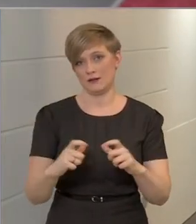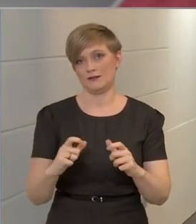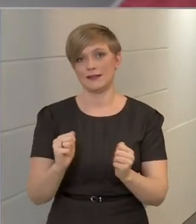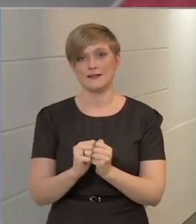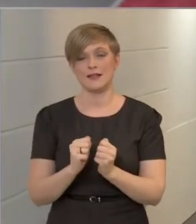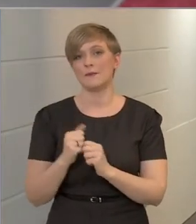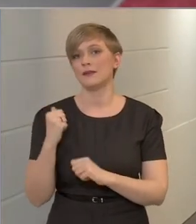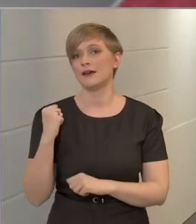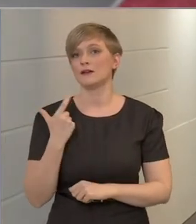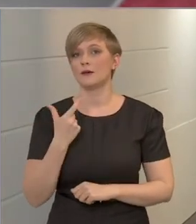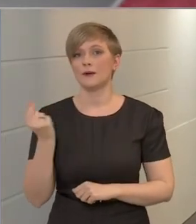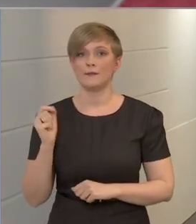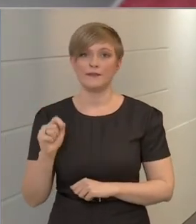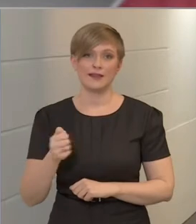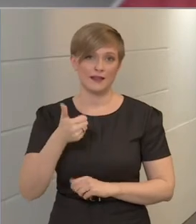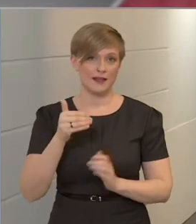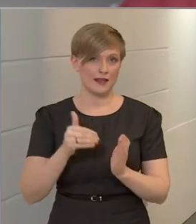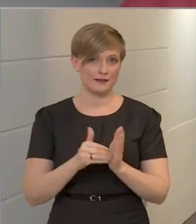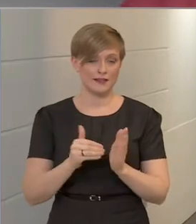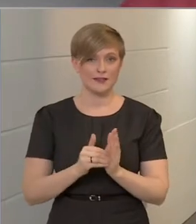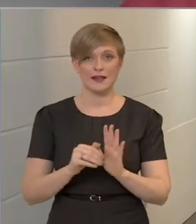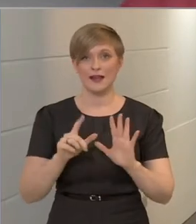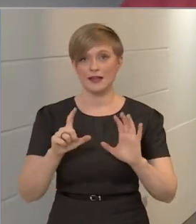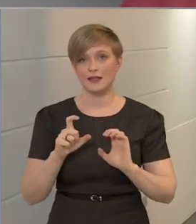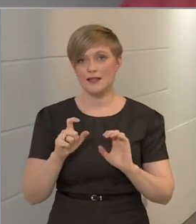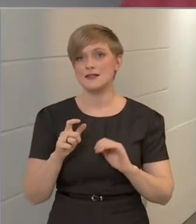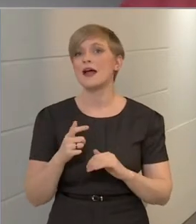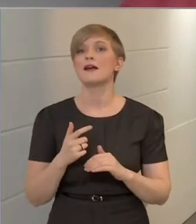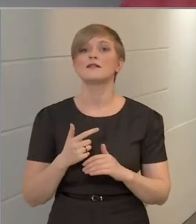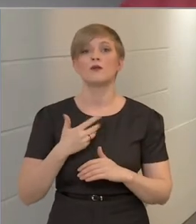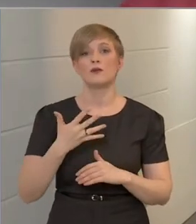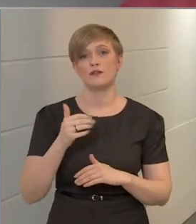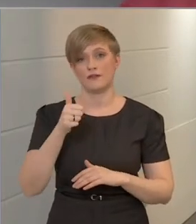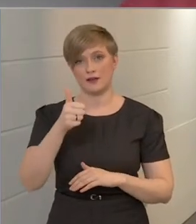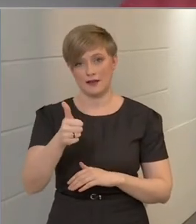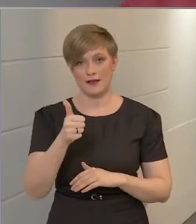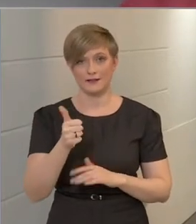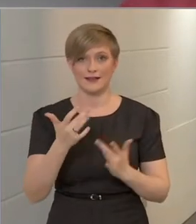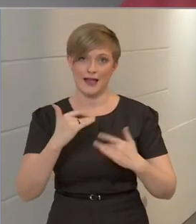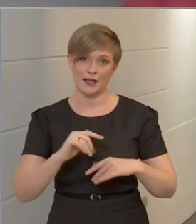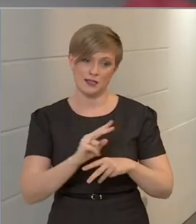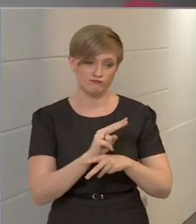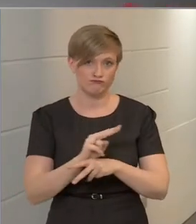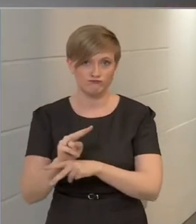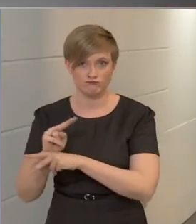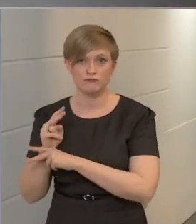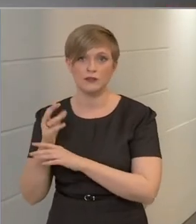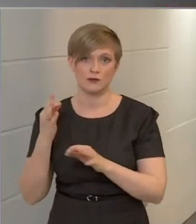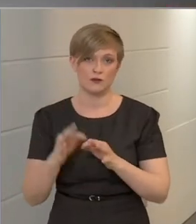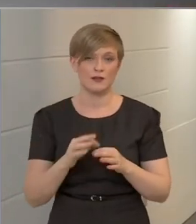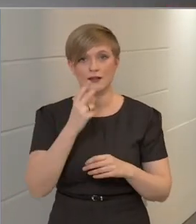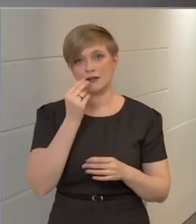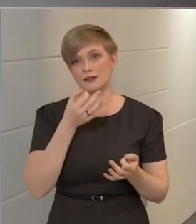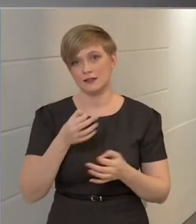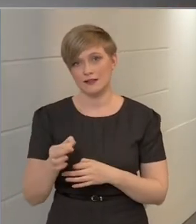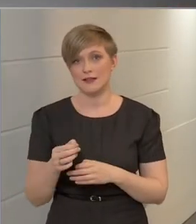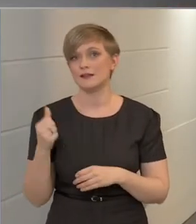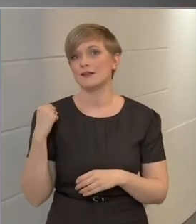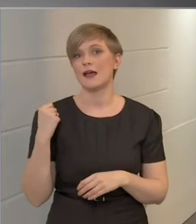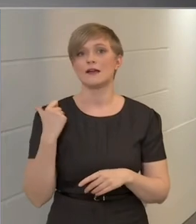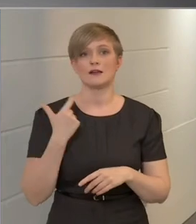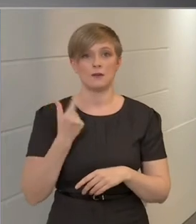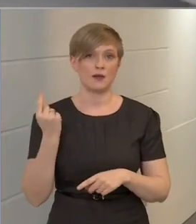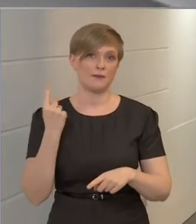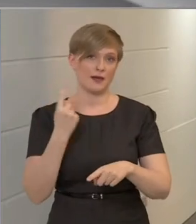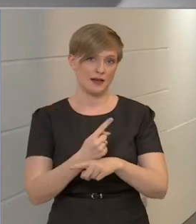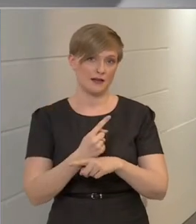a tegnapi napon, 11.751 helyszíni ellenőrzést végeztek rendőreink, a tegnapi napon elrendelt